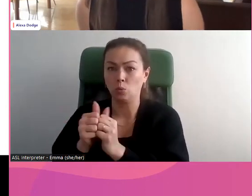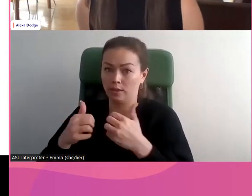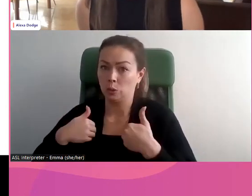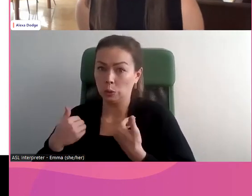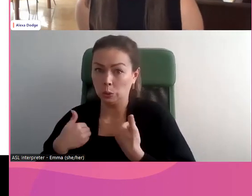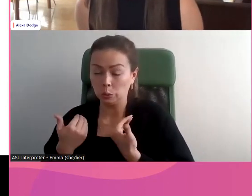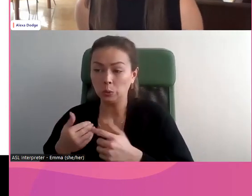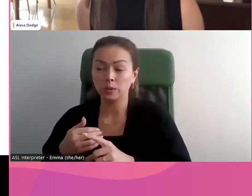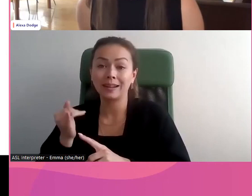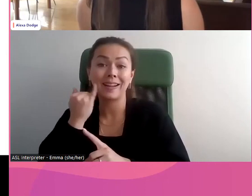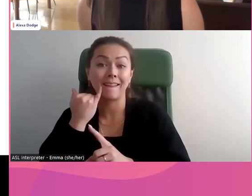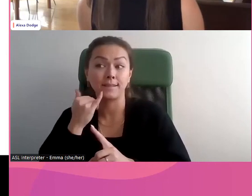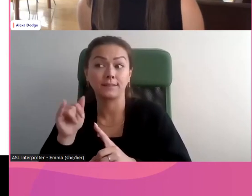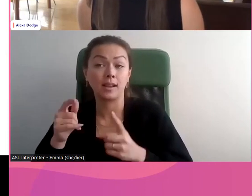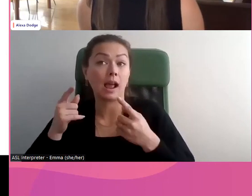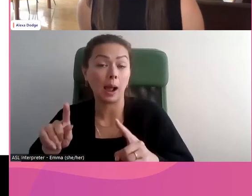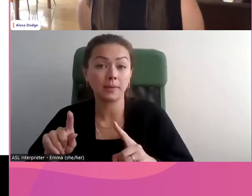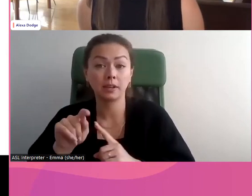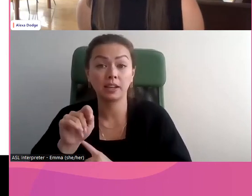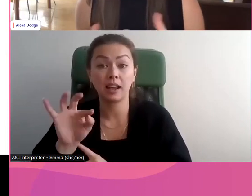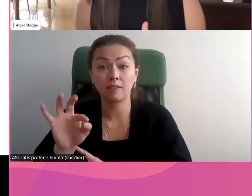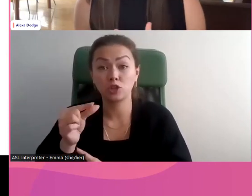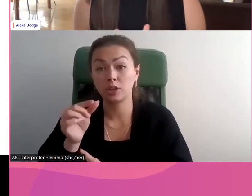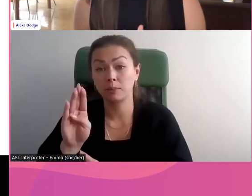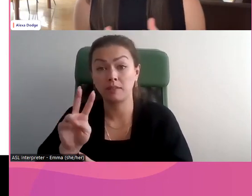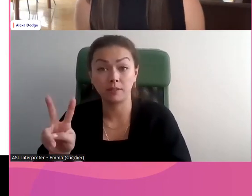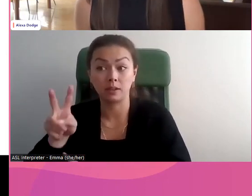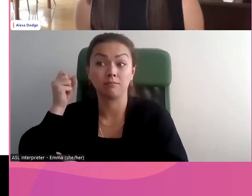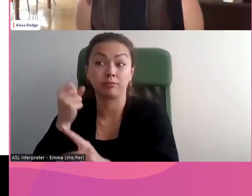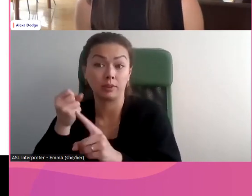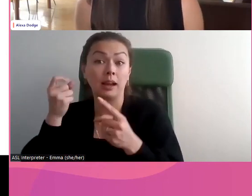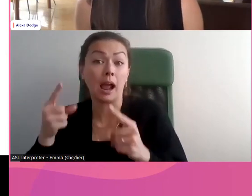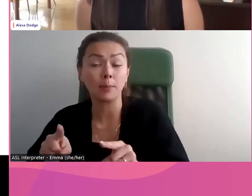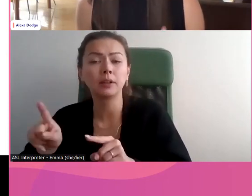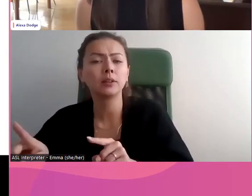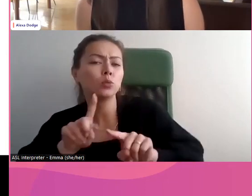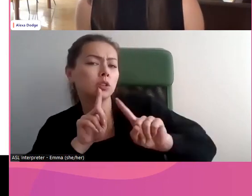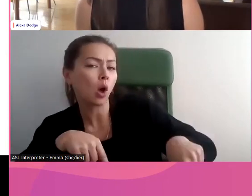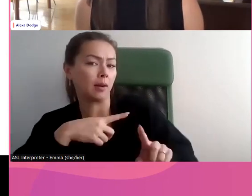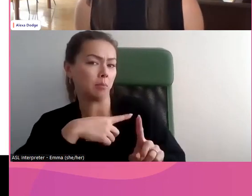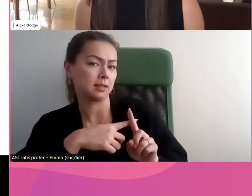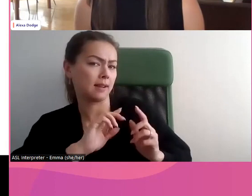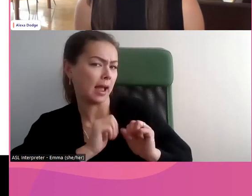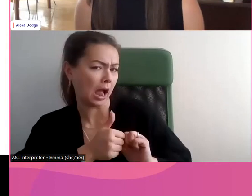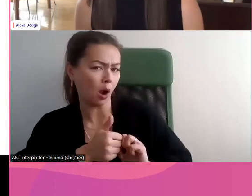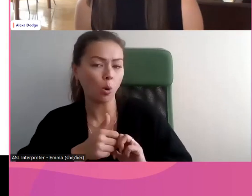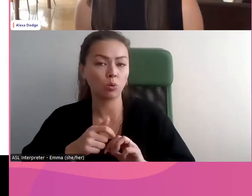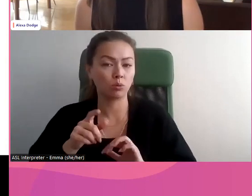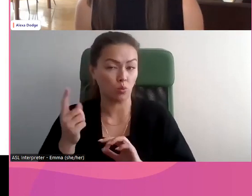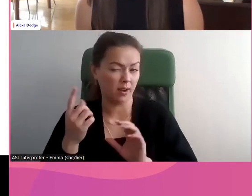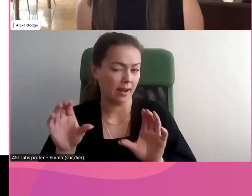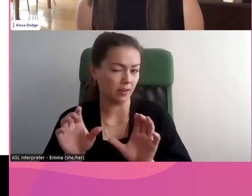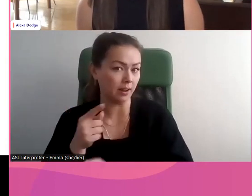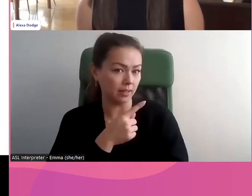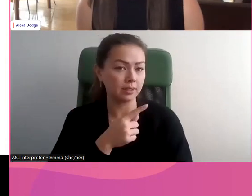à la façon dont ils peuvent réagir de façon positive lorsqu'il y a VFSFT. Alors, les cas tragiques